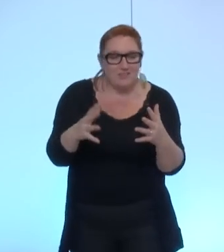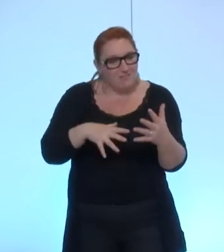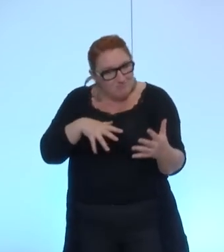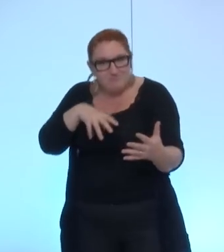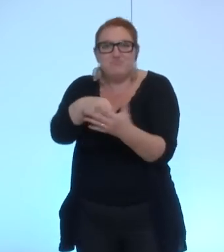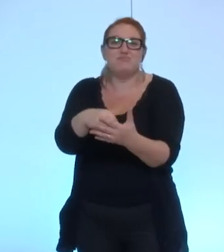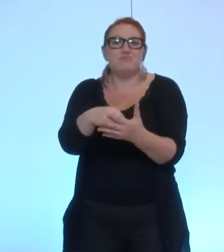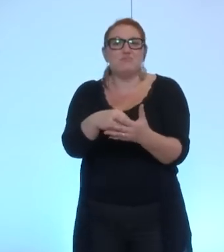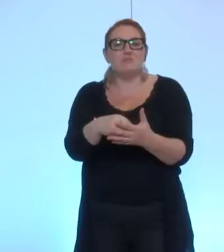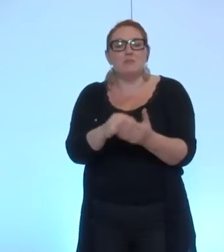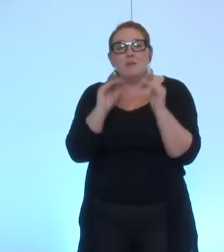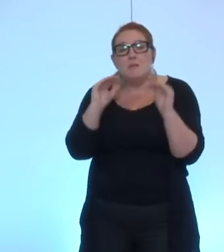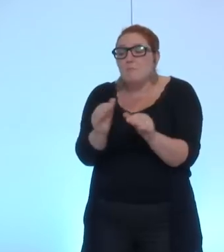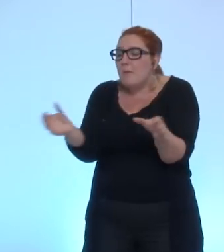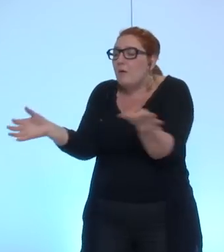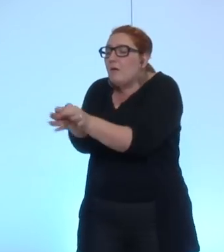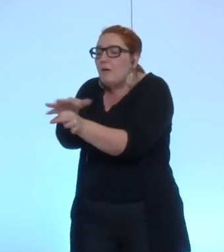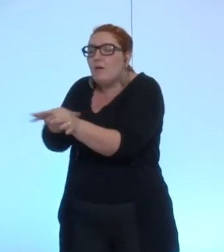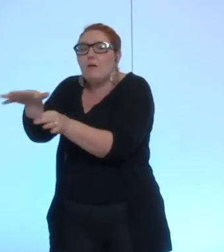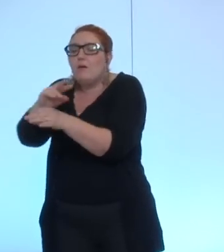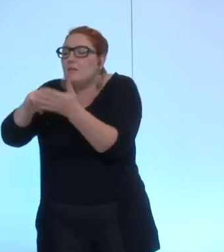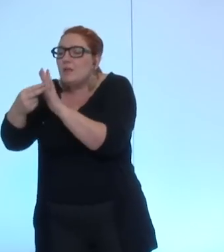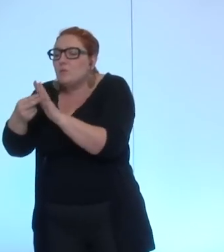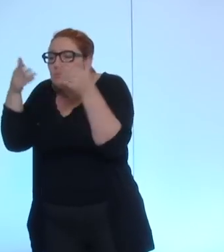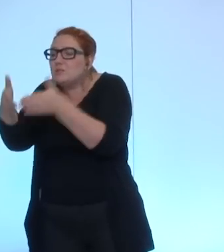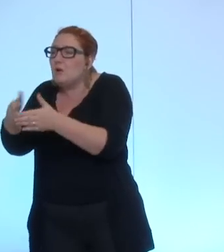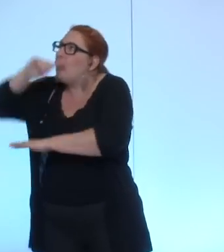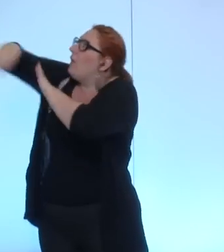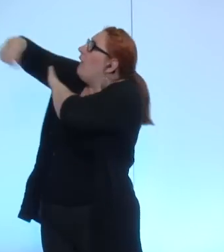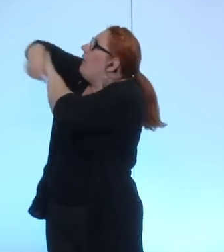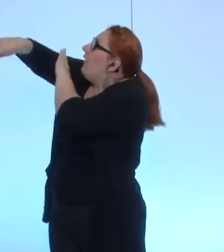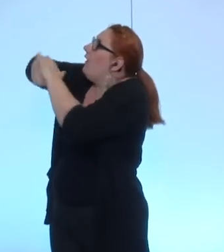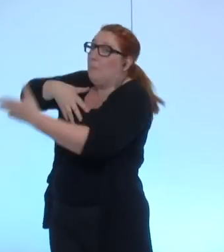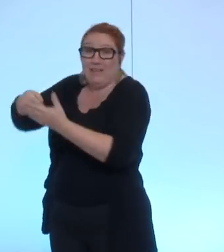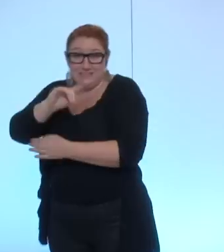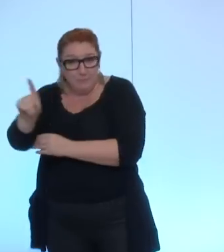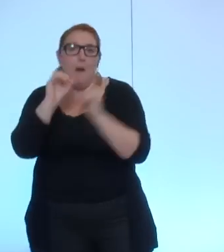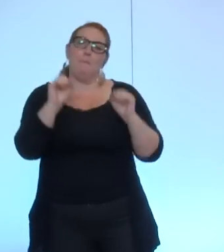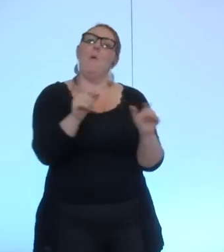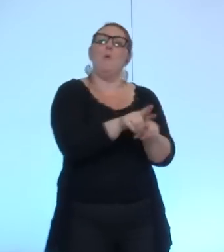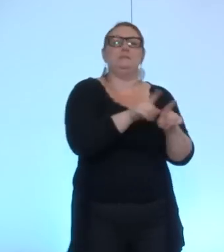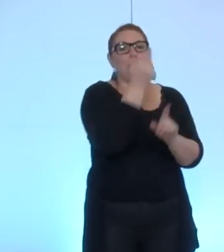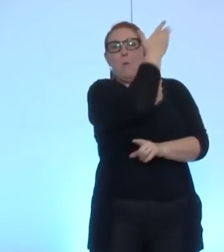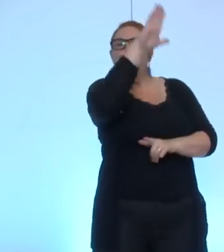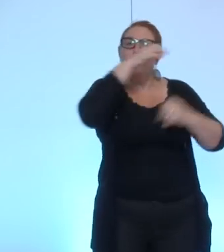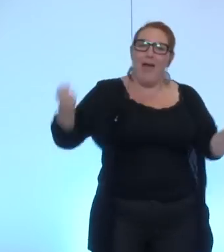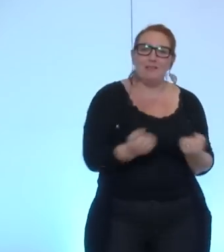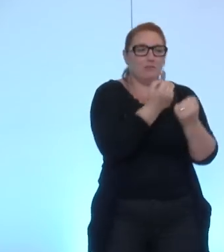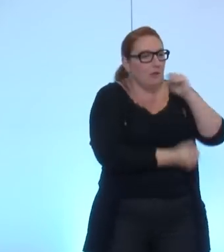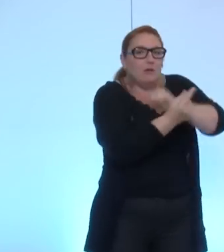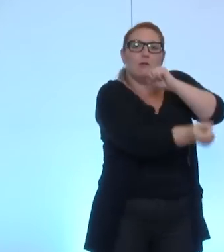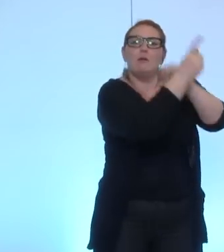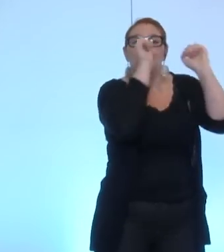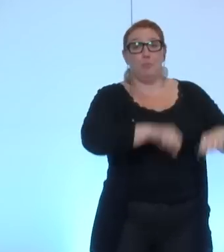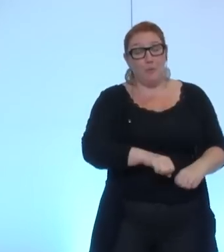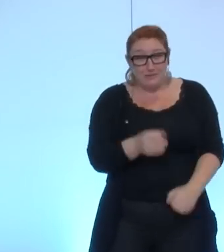ne fait pas partie du petit pouillème qui bénéficie d'argent public et d'argent public de façon massive depuis longtemps. C'est ça